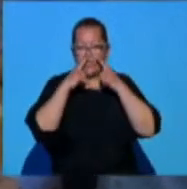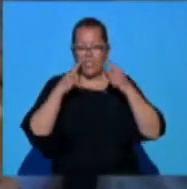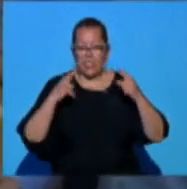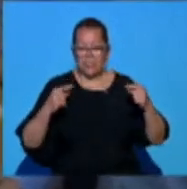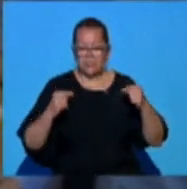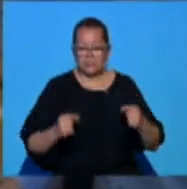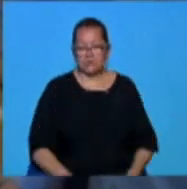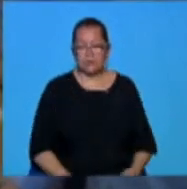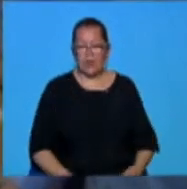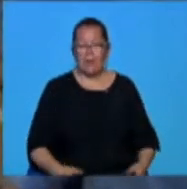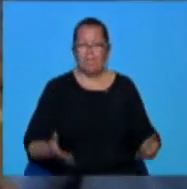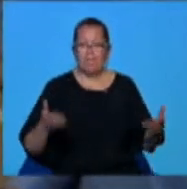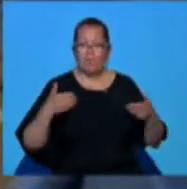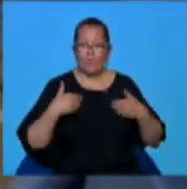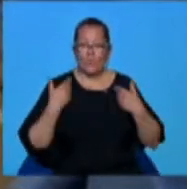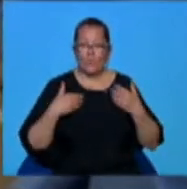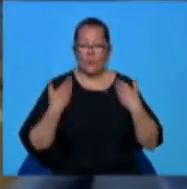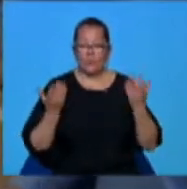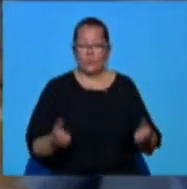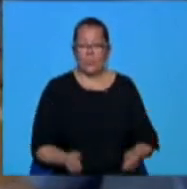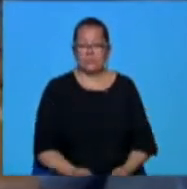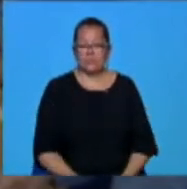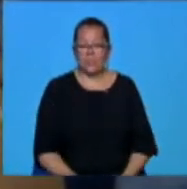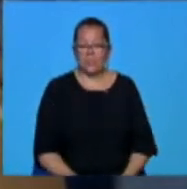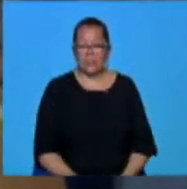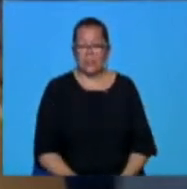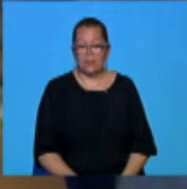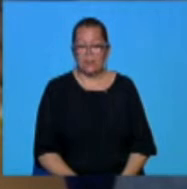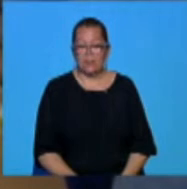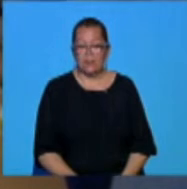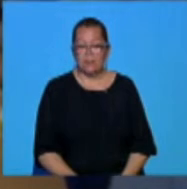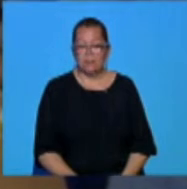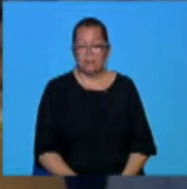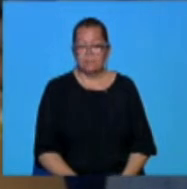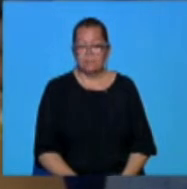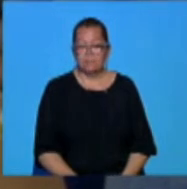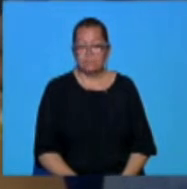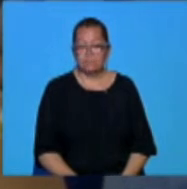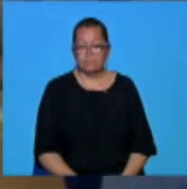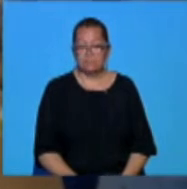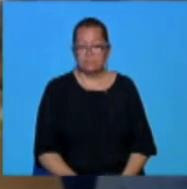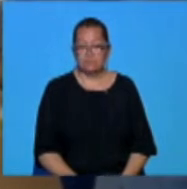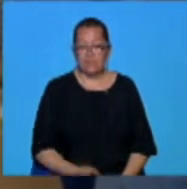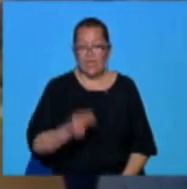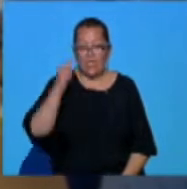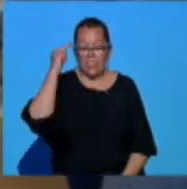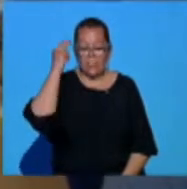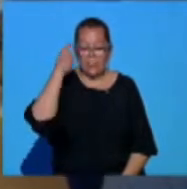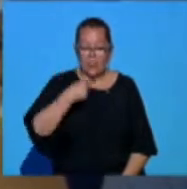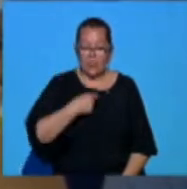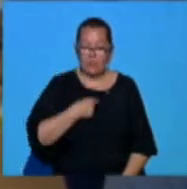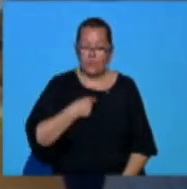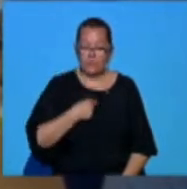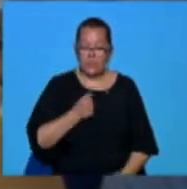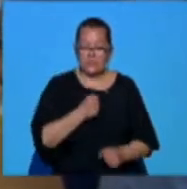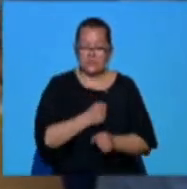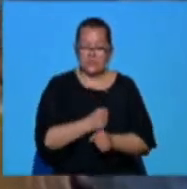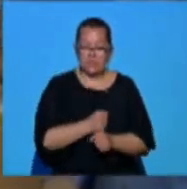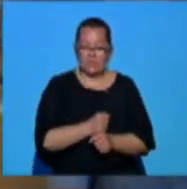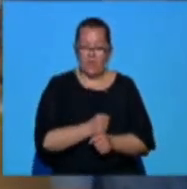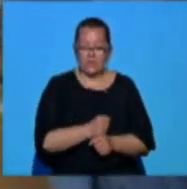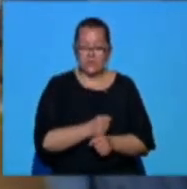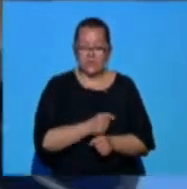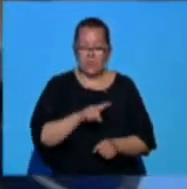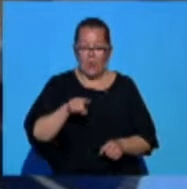atât de îmbucurătoare încât noi nici nu am avut vreodată în gând că am putea să le atingem într-un